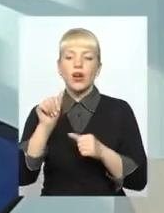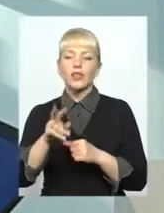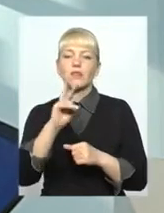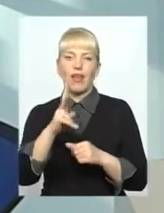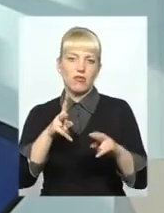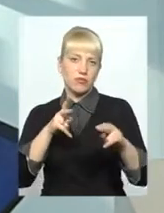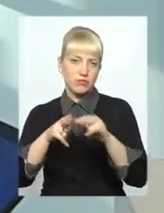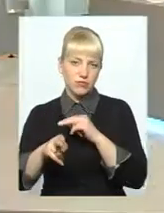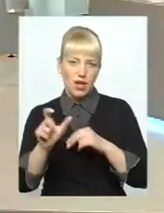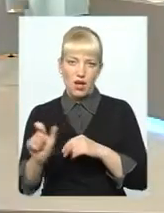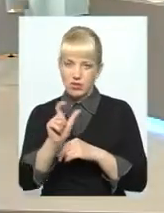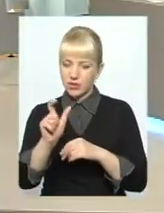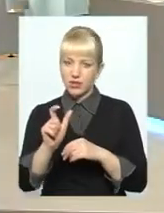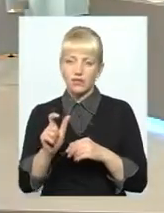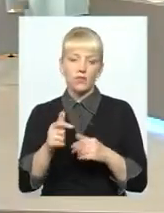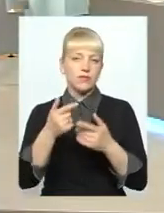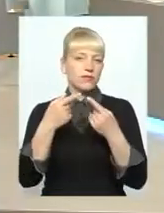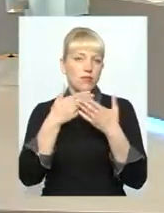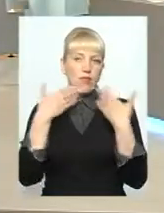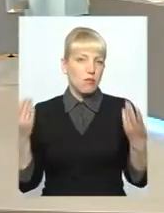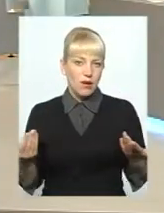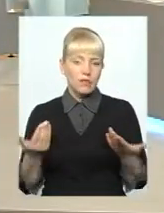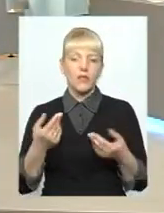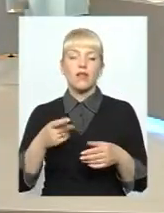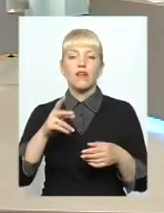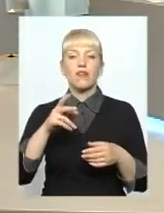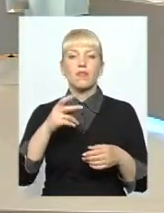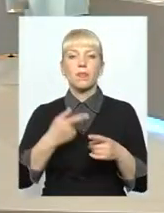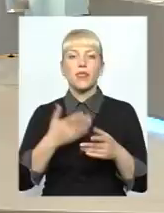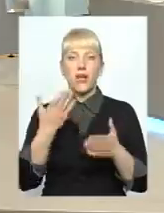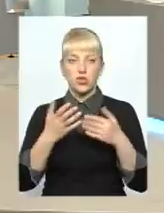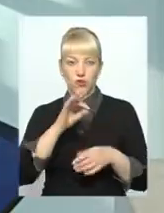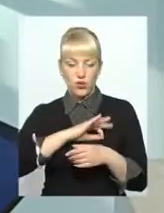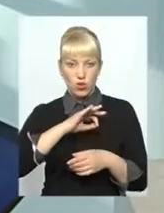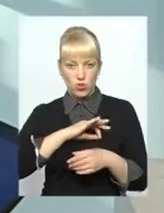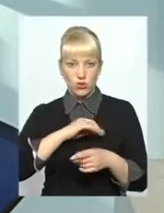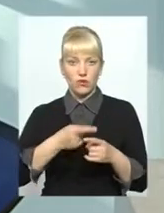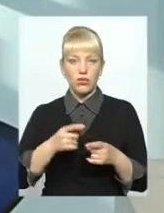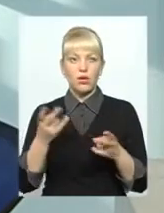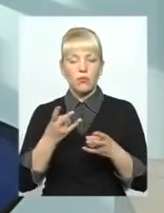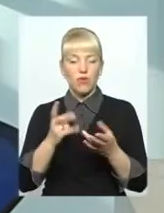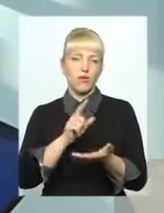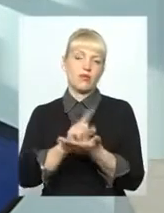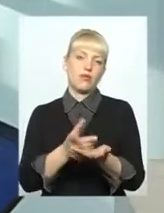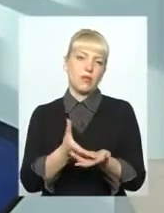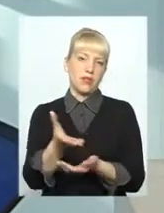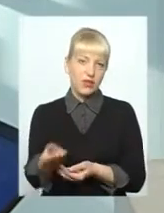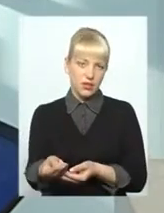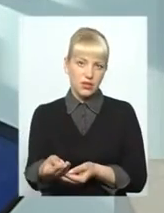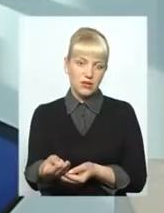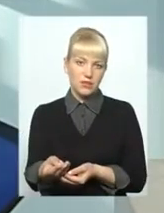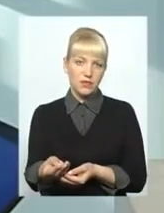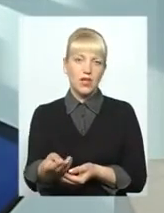Тобто споживач повинен, якщо використовує послуги госпостачання, проводити за неї оплату. Ті,